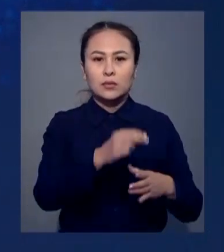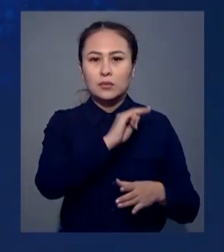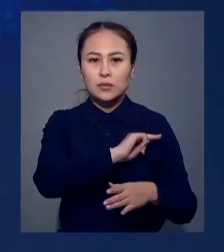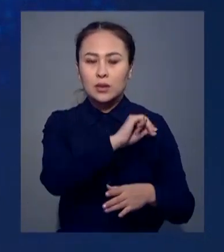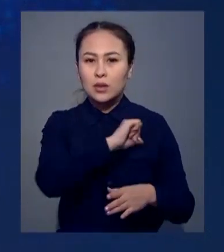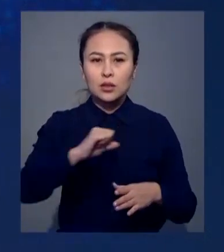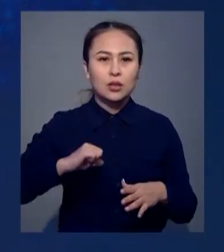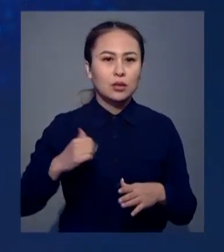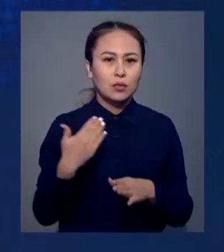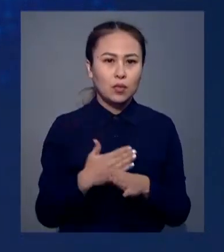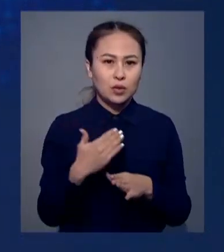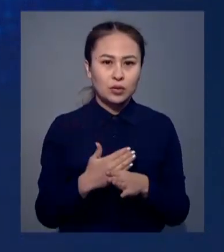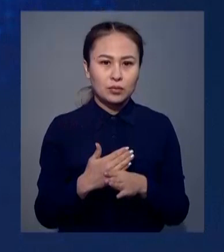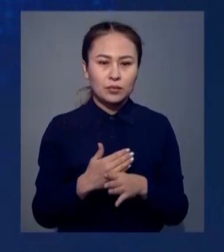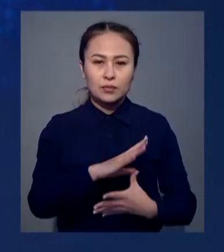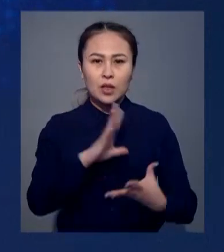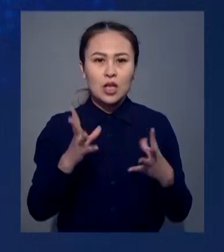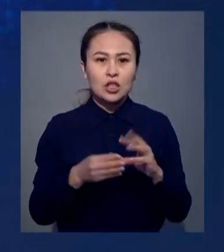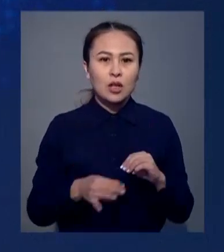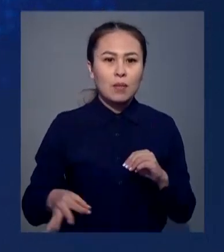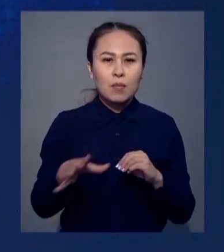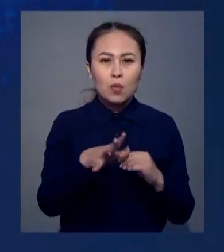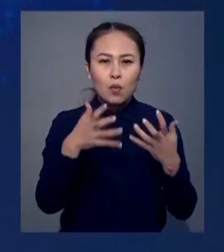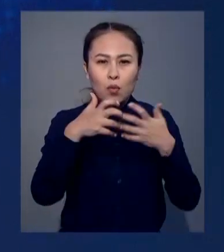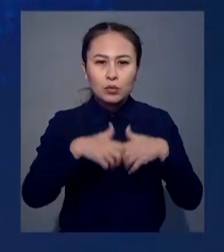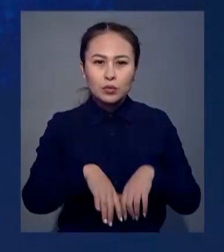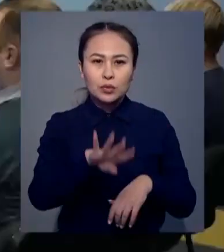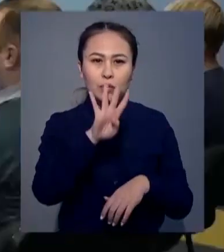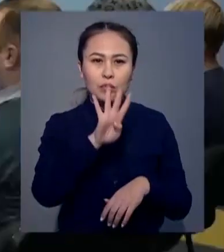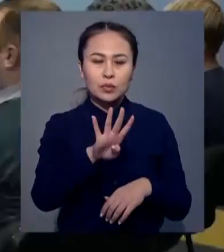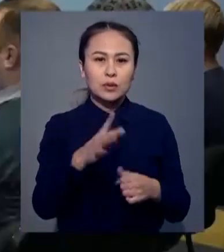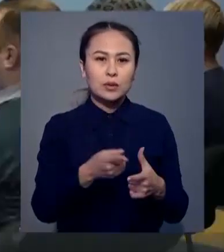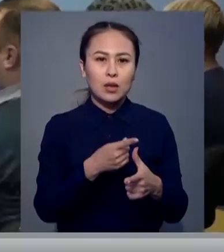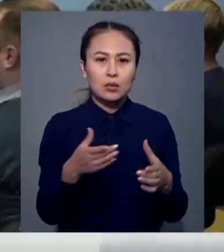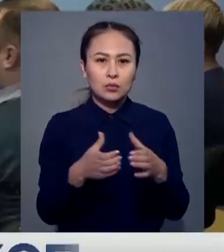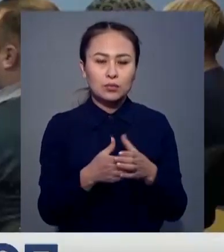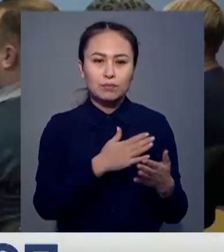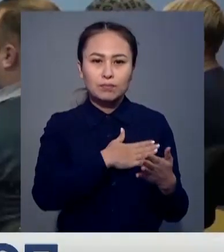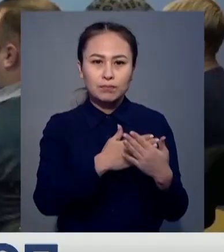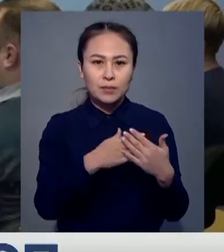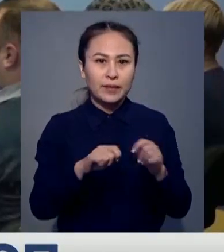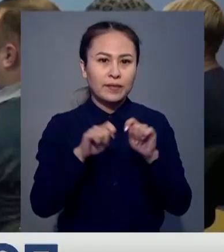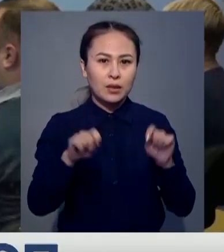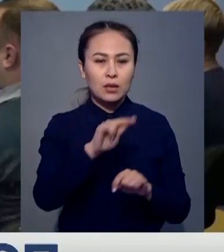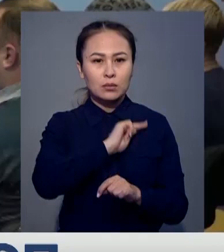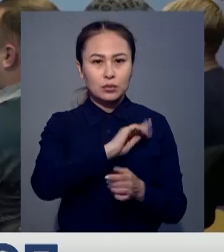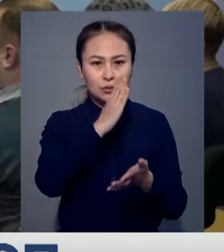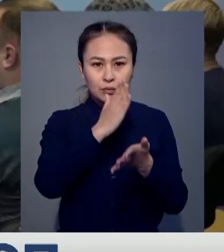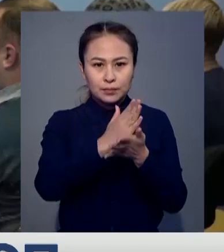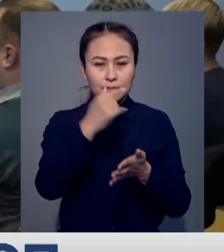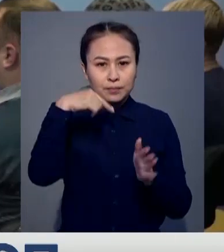қызметкелерінің ең жақын көмекшісіне айналып одыр. Жапы облыс бойынша түрт ынталы топқырлып жұмыс теп жатыр.